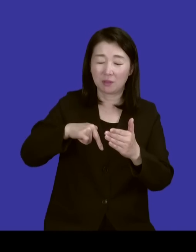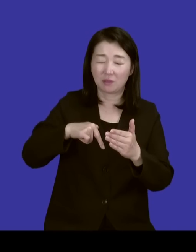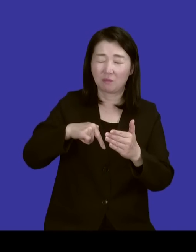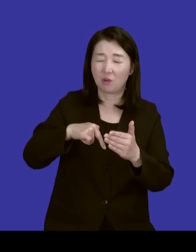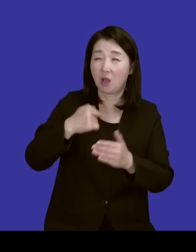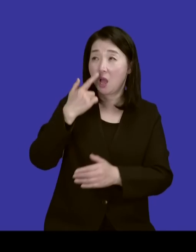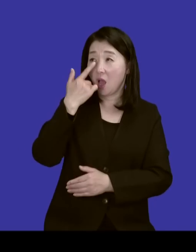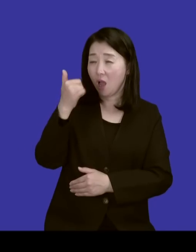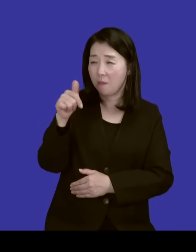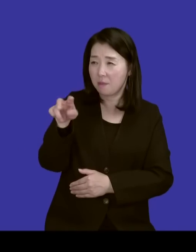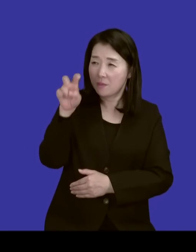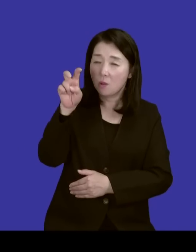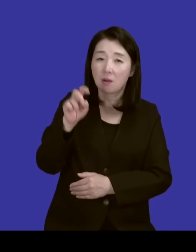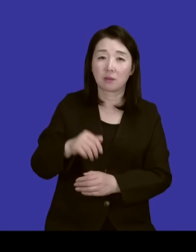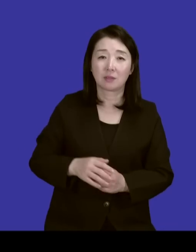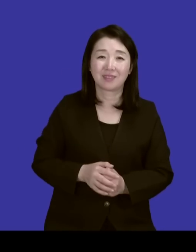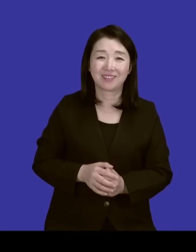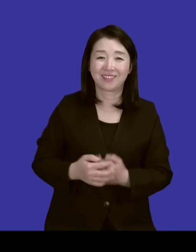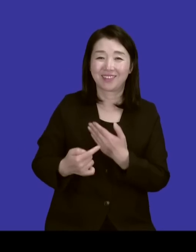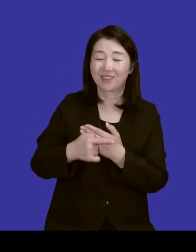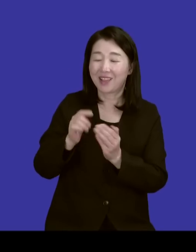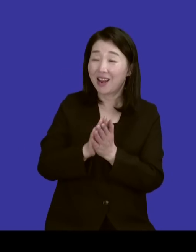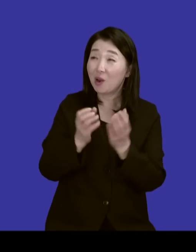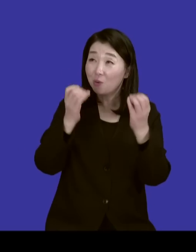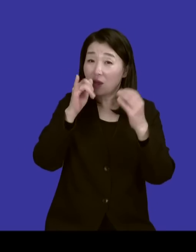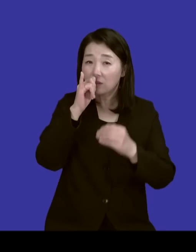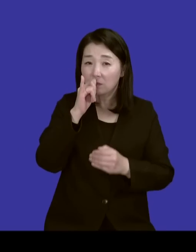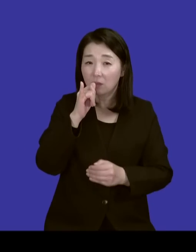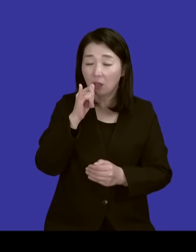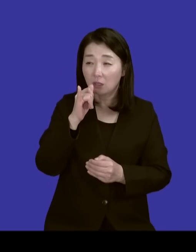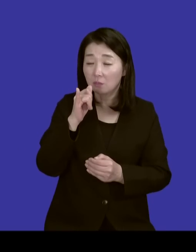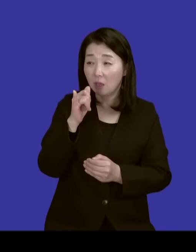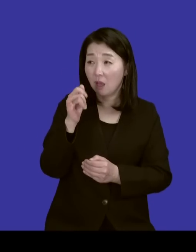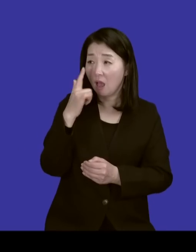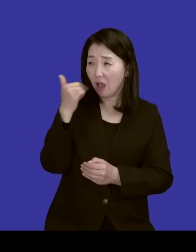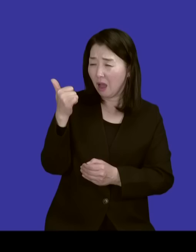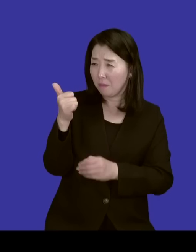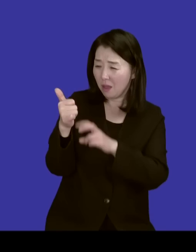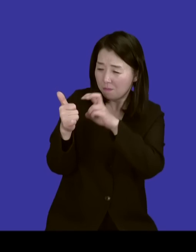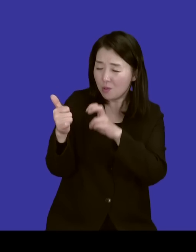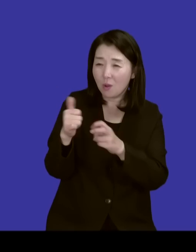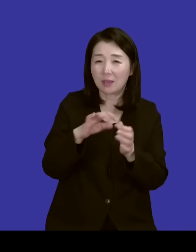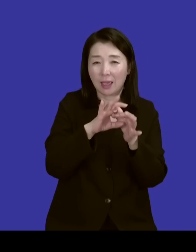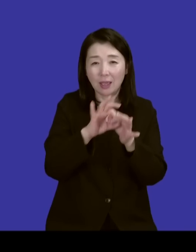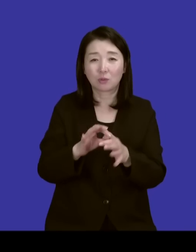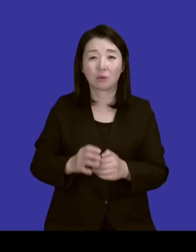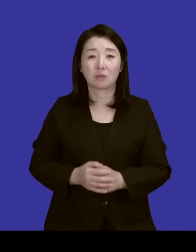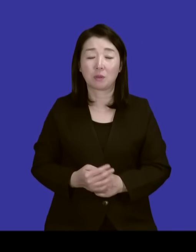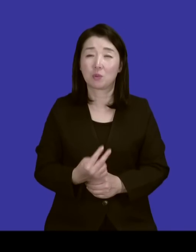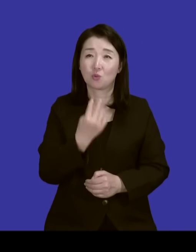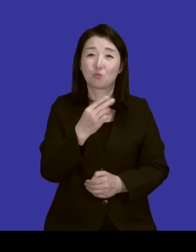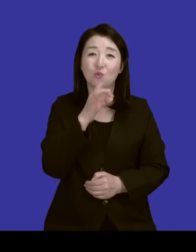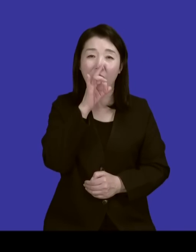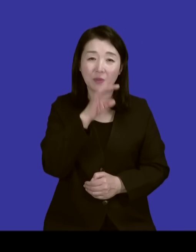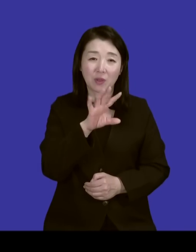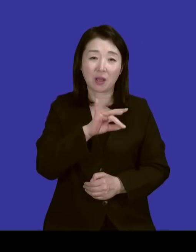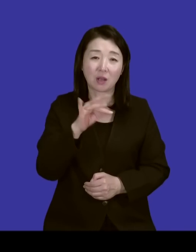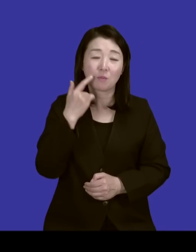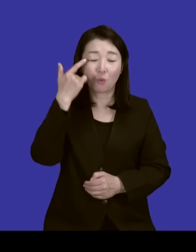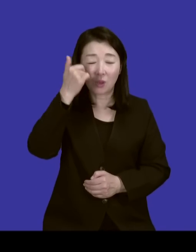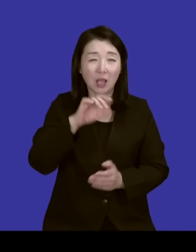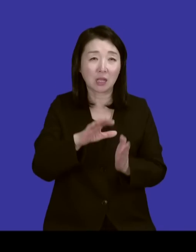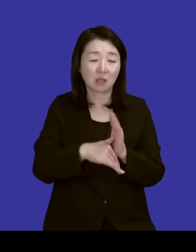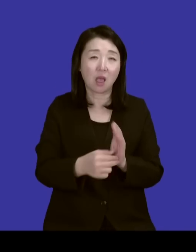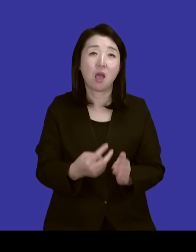미워하고 있는 거죠. 겉으로 할렐리야 속으로 띵 하고 있는 거예요. 제 마음이 그러니까 숨을 잘 안 쉬어 주고 가끔 목격하면서도